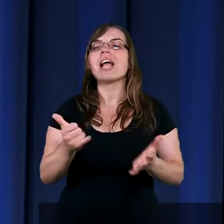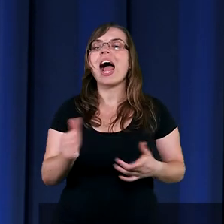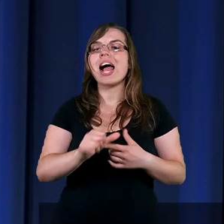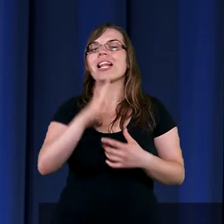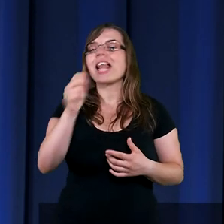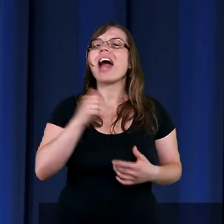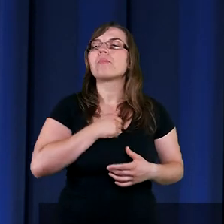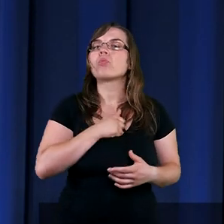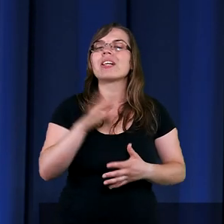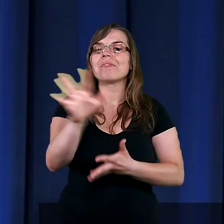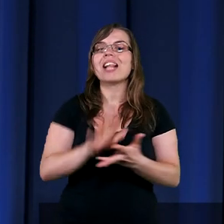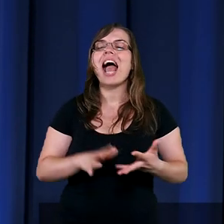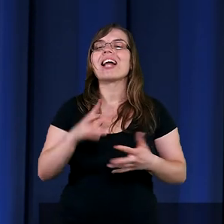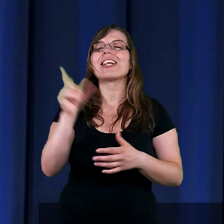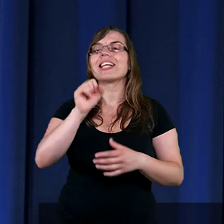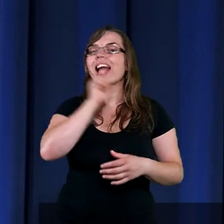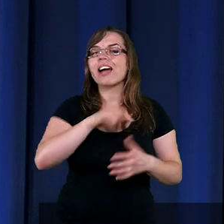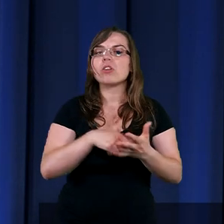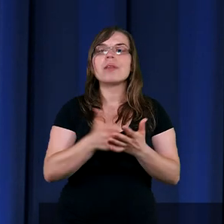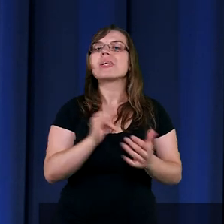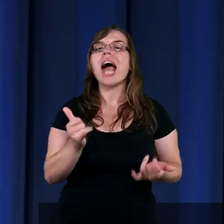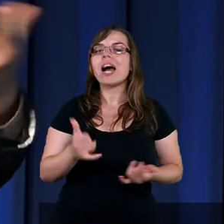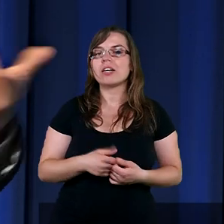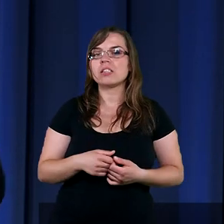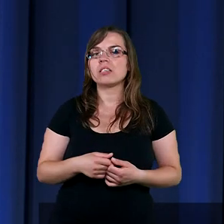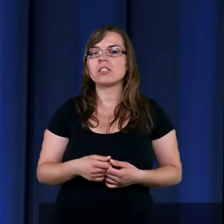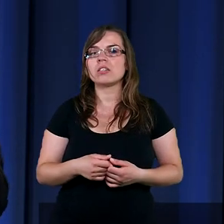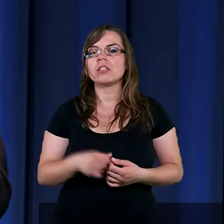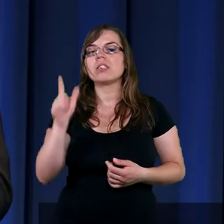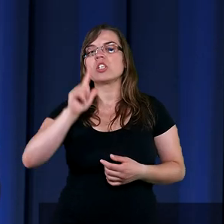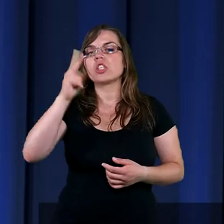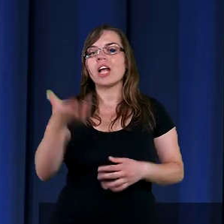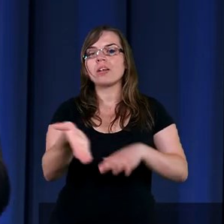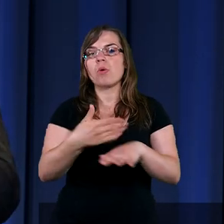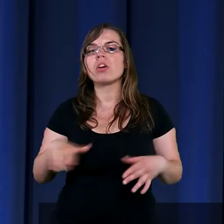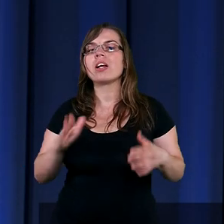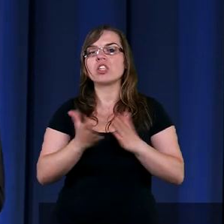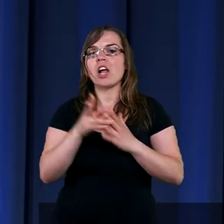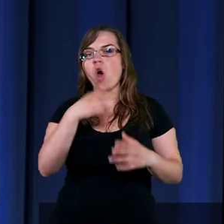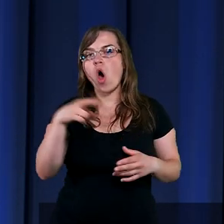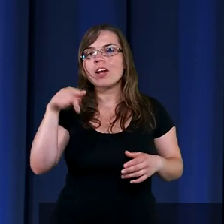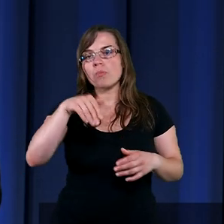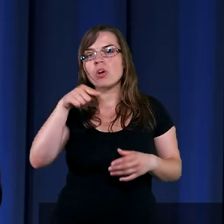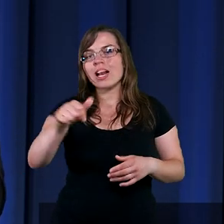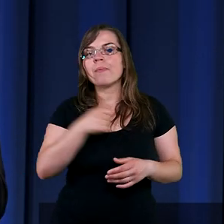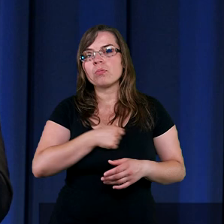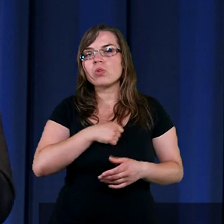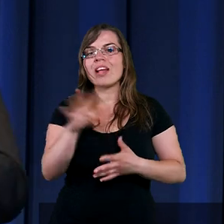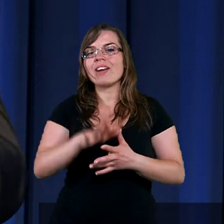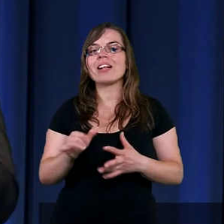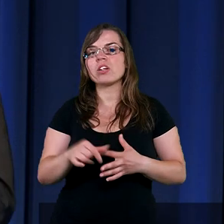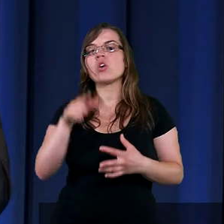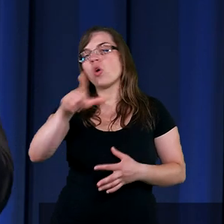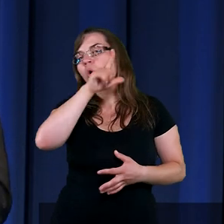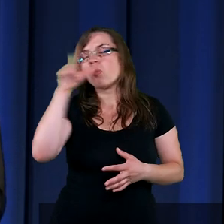Jaki jest najsmutniejszy werset Starego Testamentu? Jaki? W trzecim rozdziale Księgi Rodzaju? Może tam są te smutne wersety,